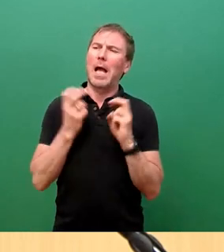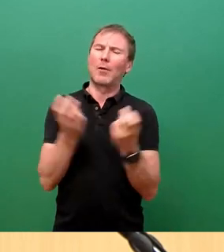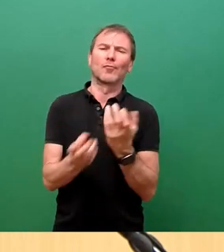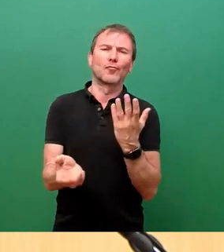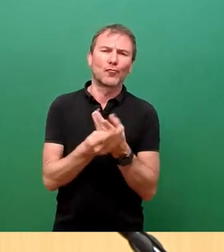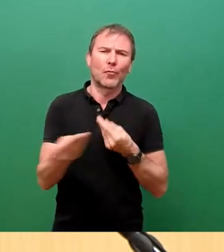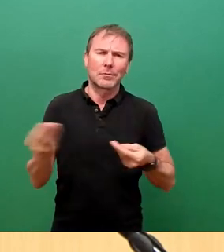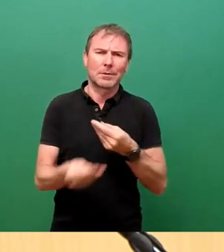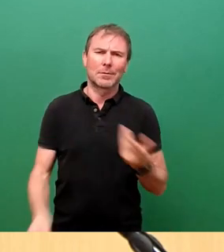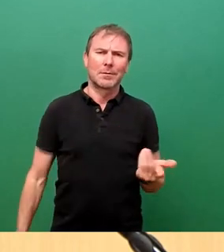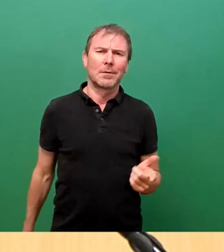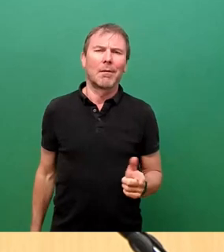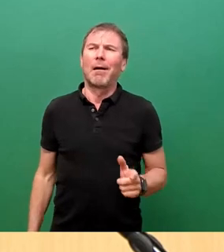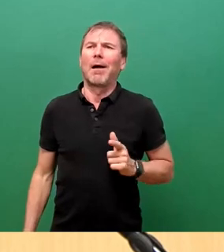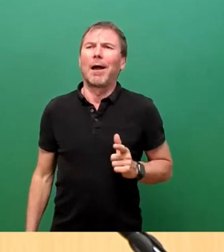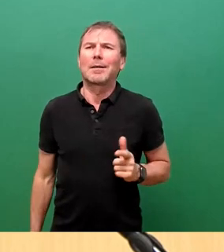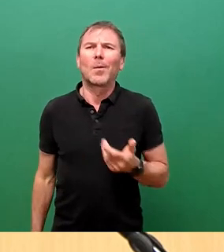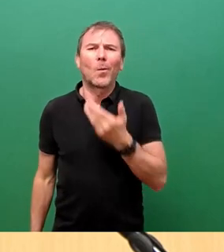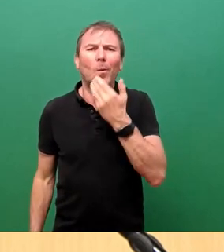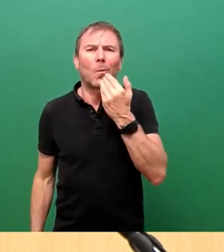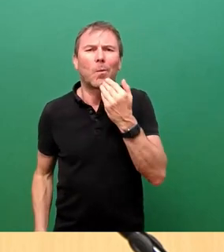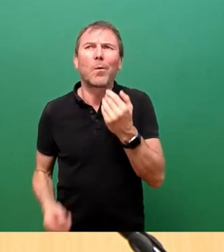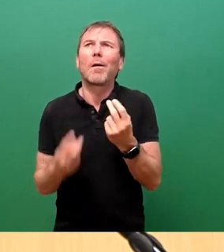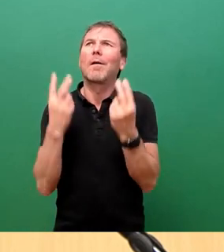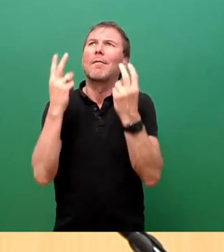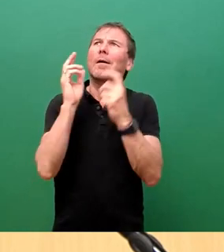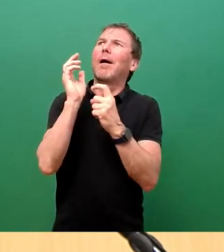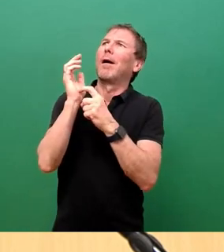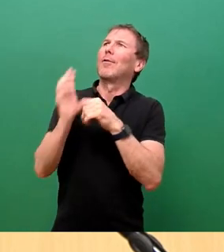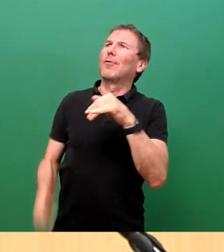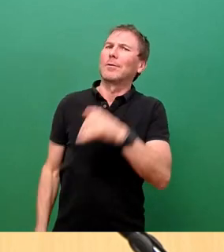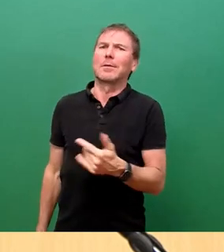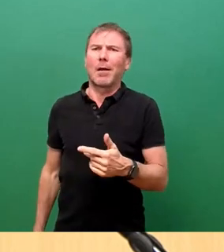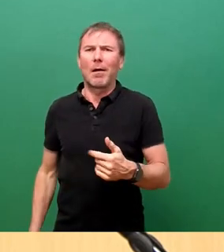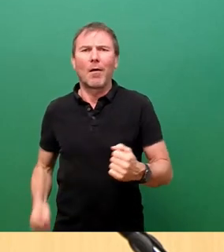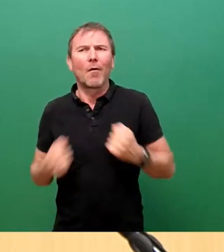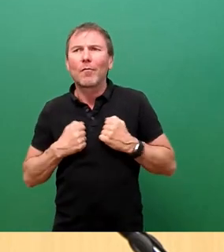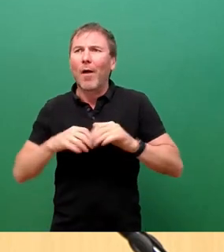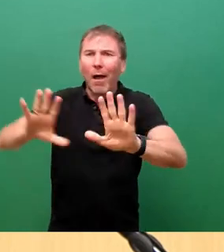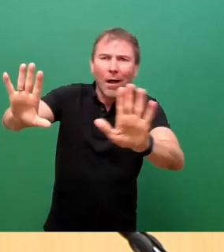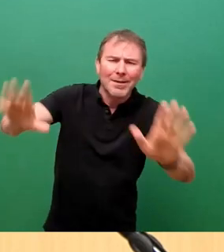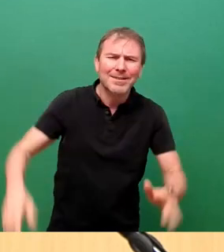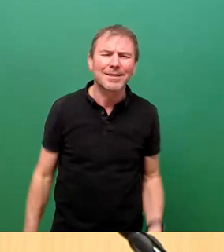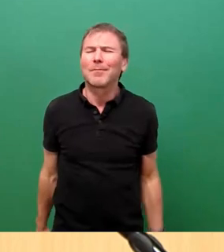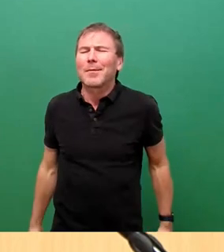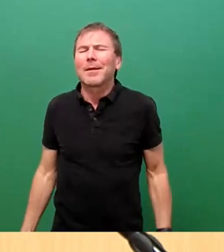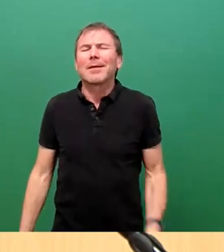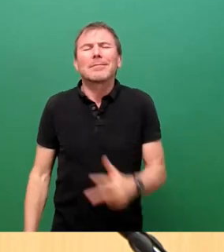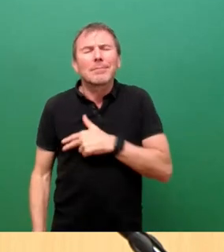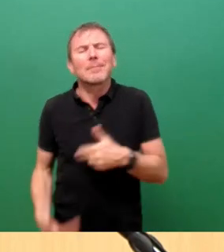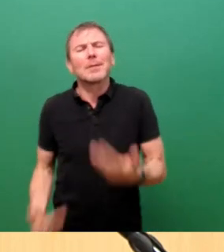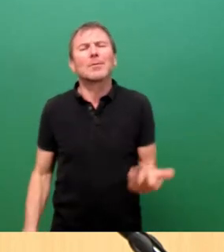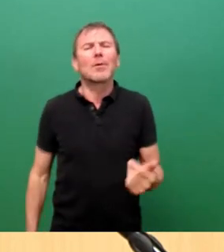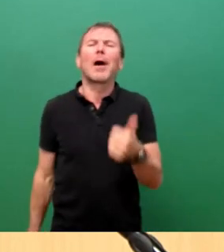es gibt eigentlich keinen großen Grund für Panikmache. Es wird vermutlich so sein. Der 31